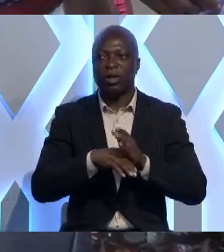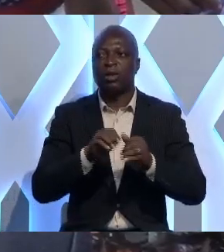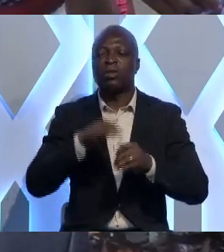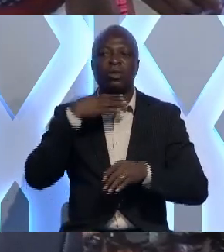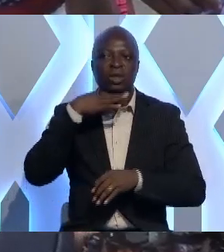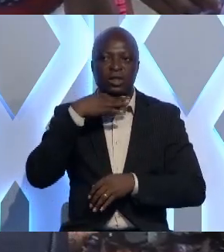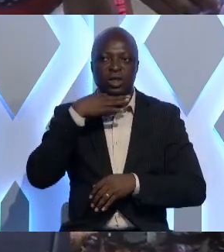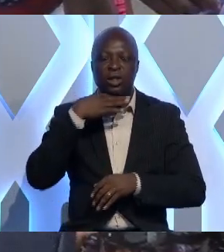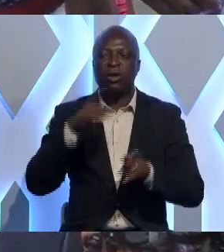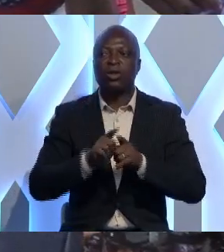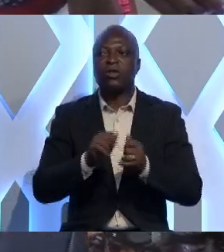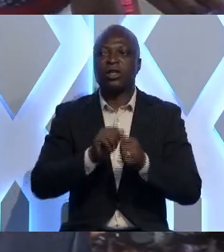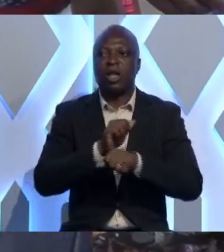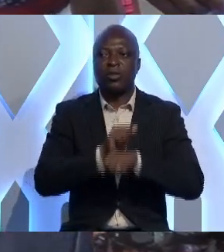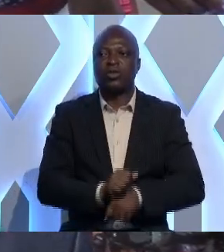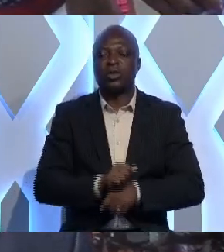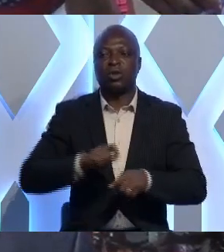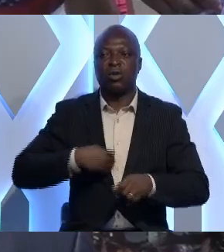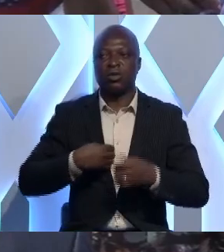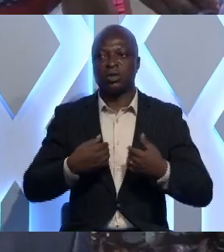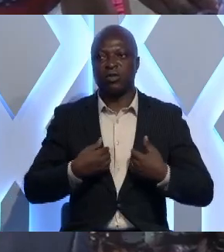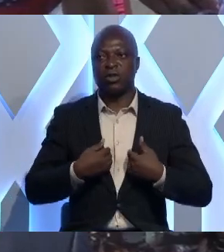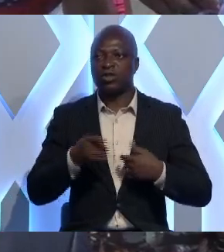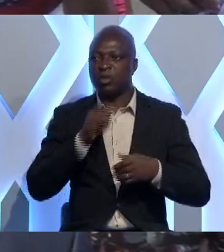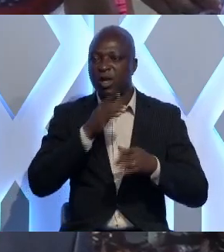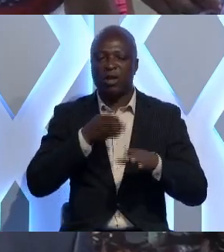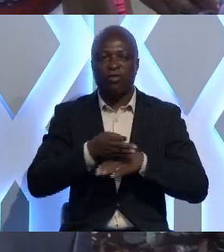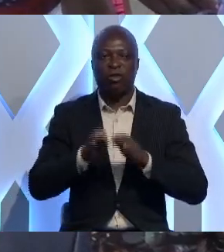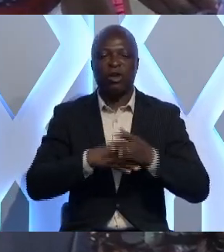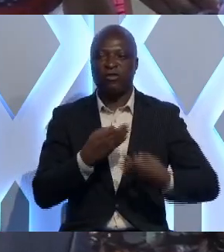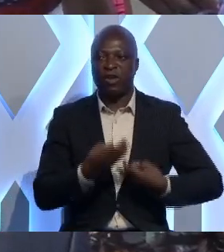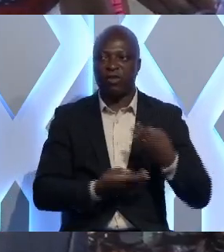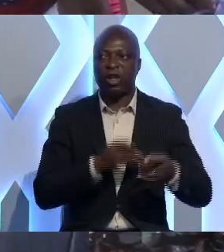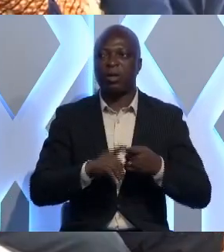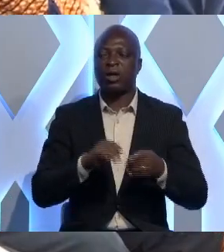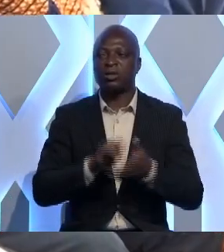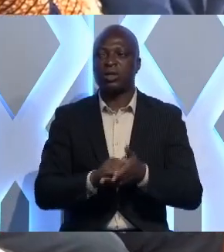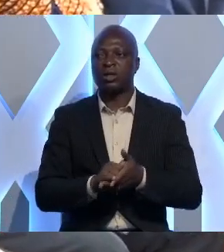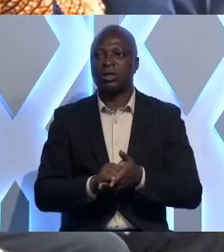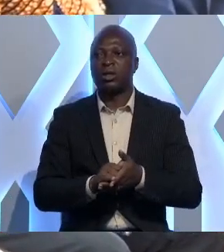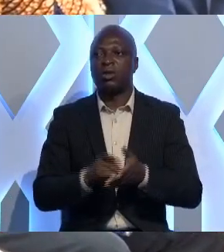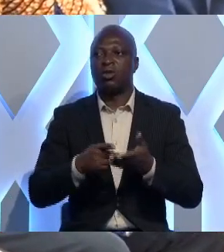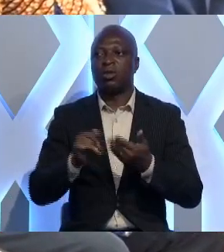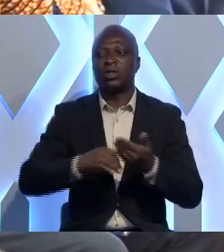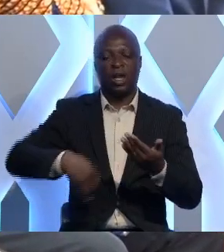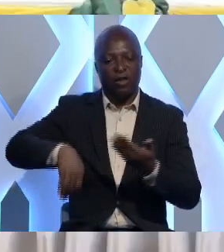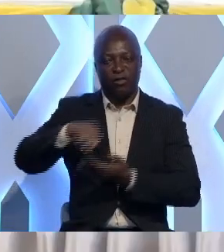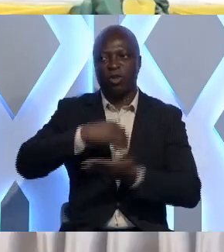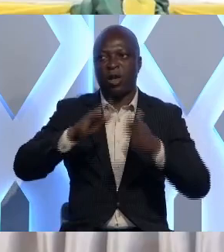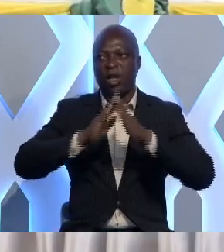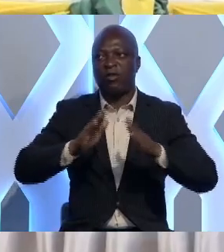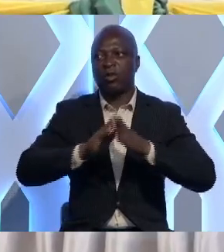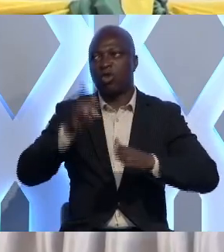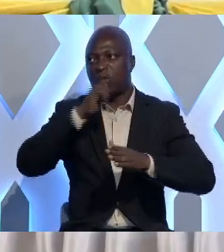déchets plutôt que les habitudes qu'on avait et qui ne sont pas forcément favorables à l'écologie. Le projet Environnement urbain de